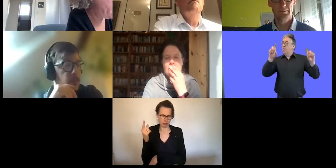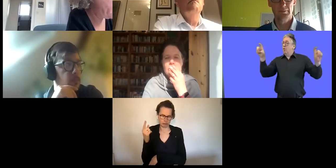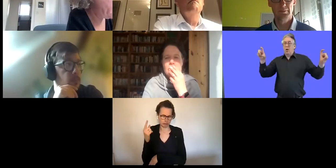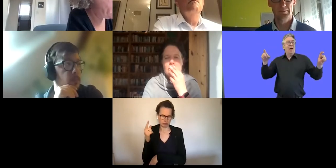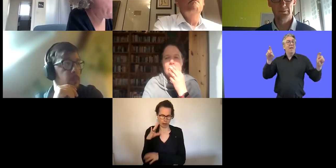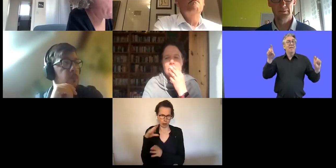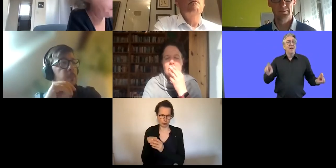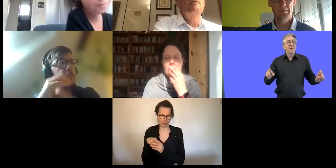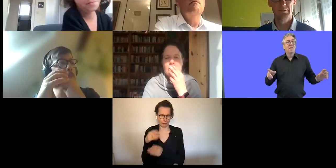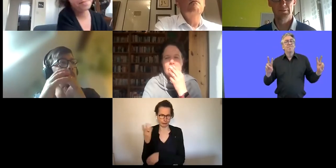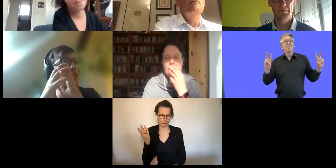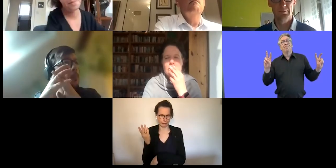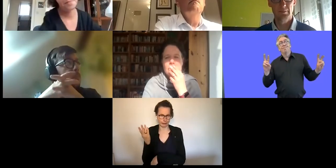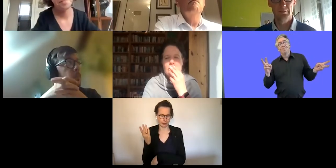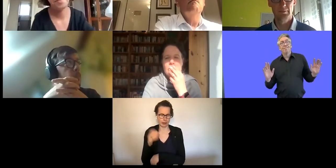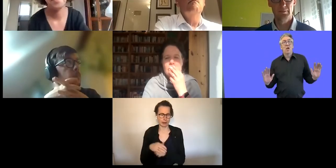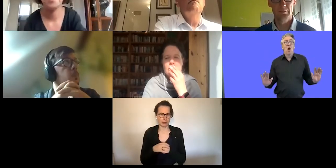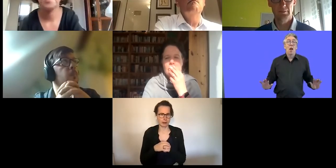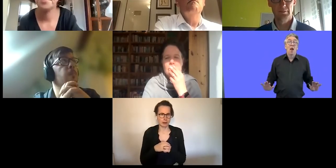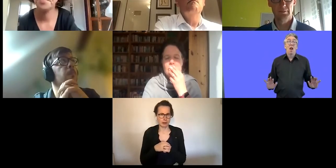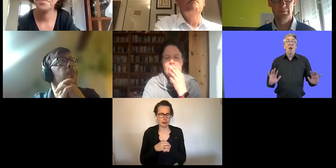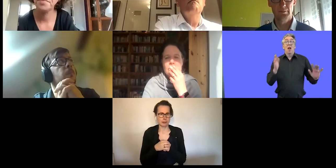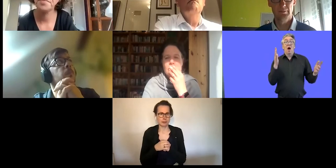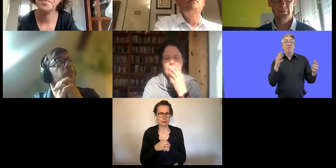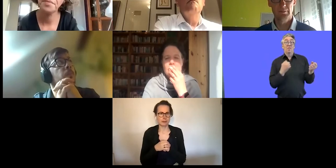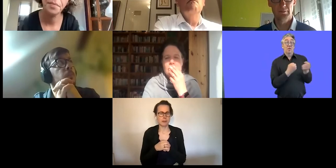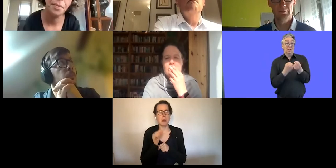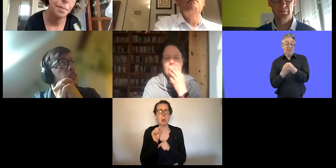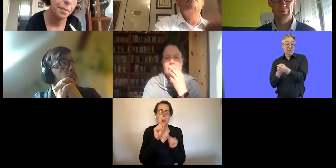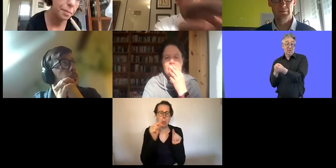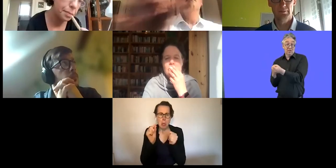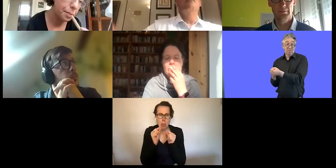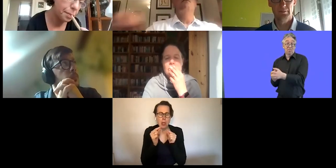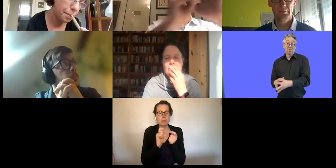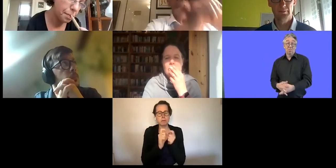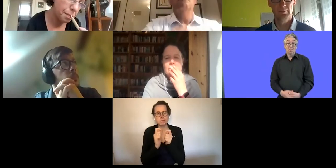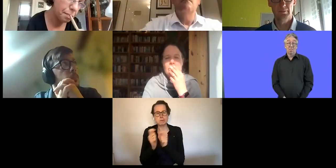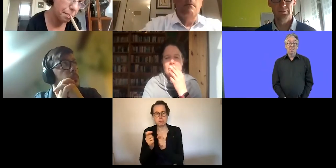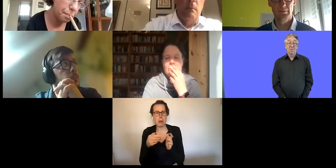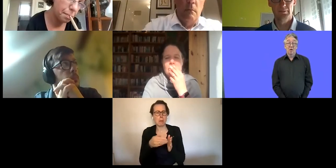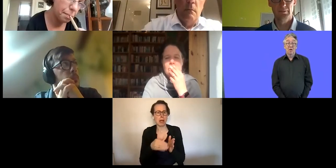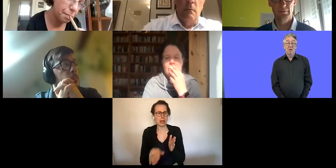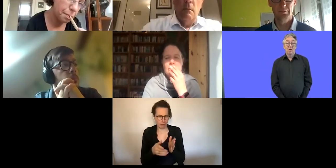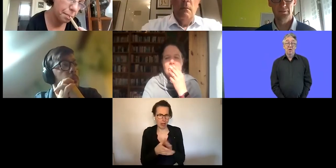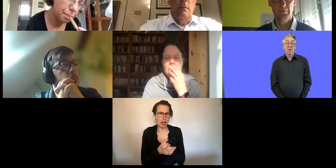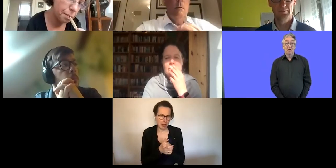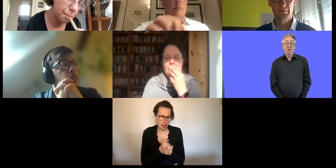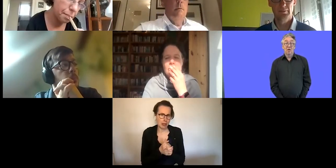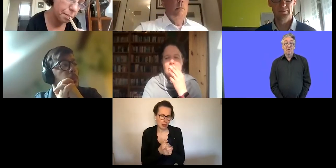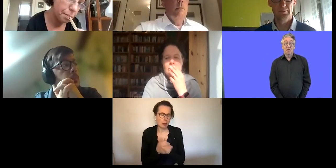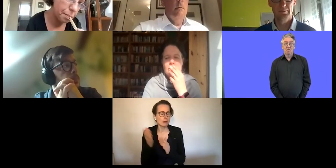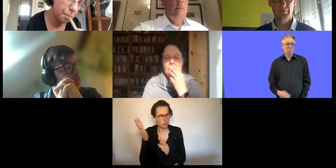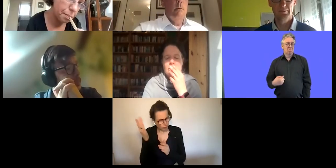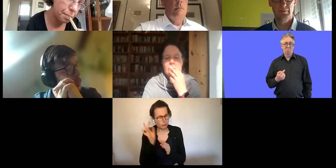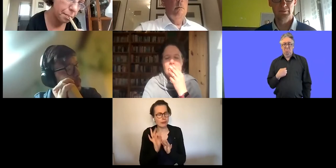Also so ein paar kleine Sachen, was Barrierefreiheit angeht, da haben die sich